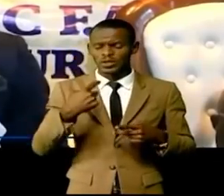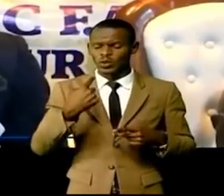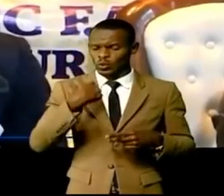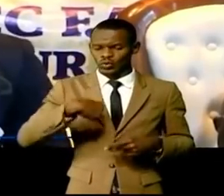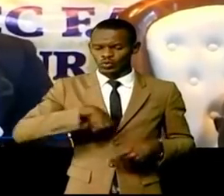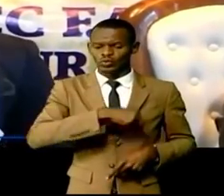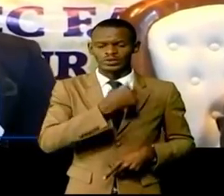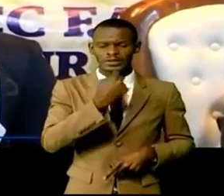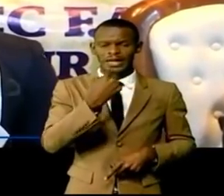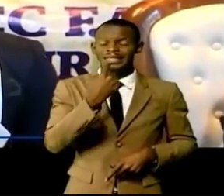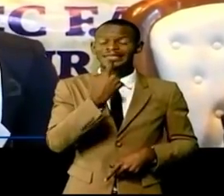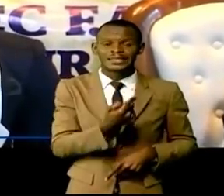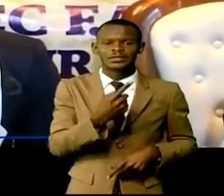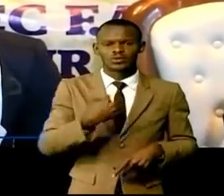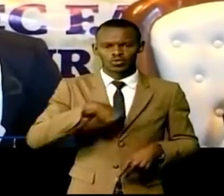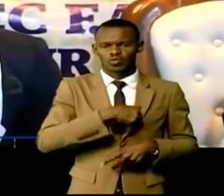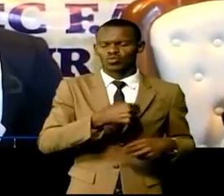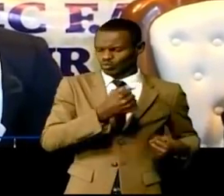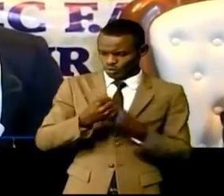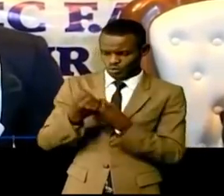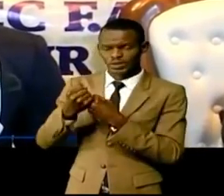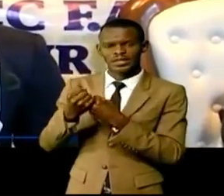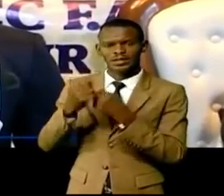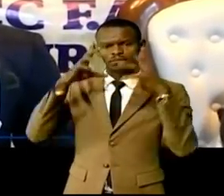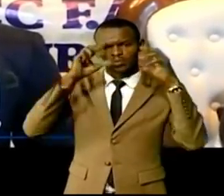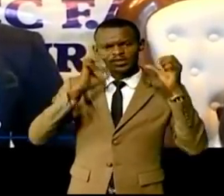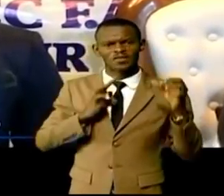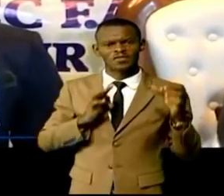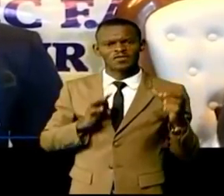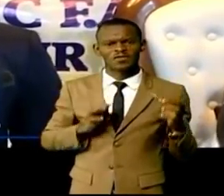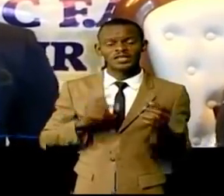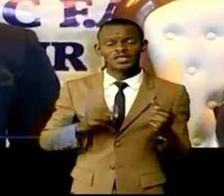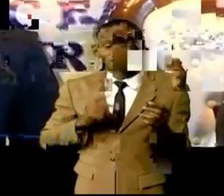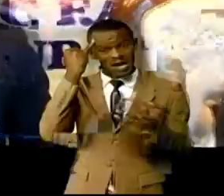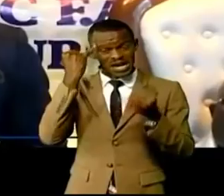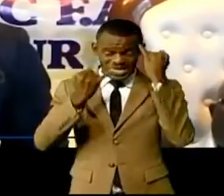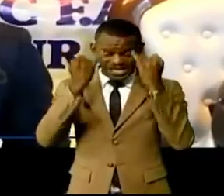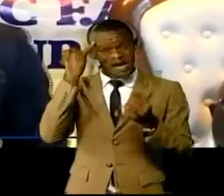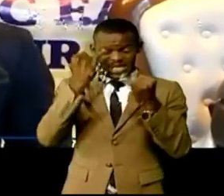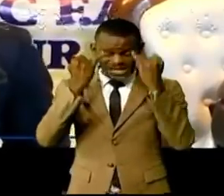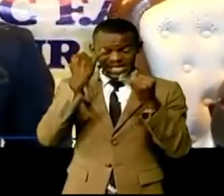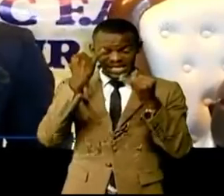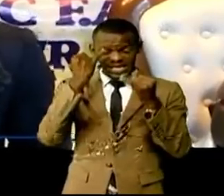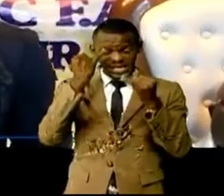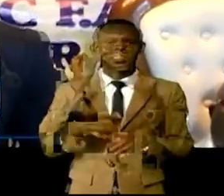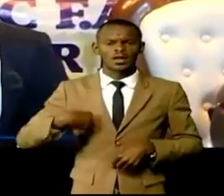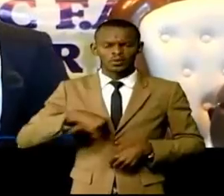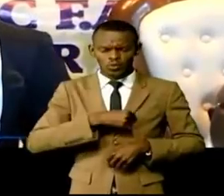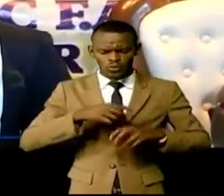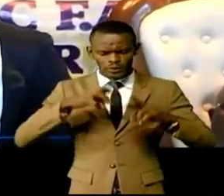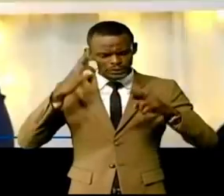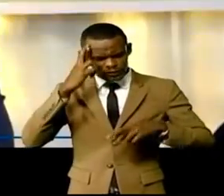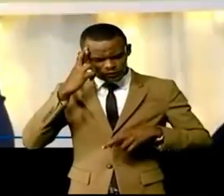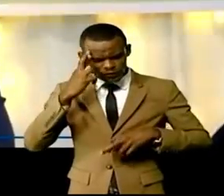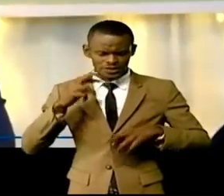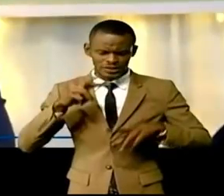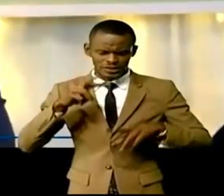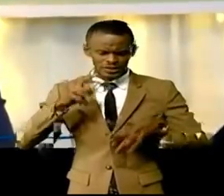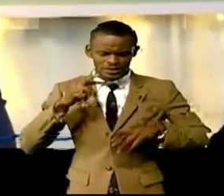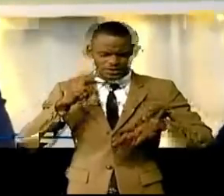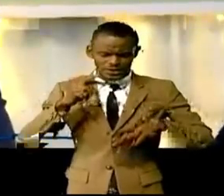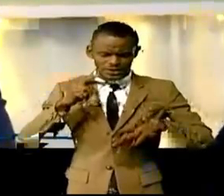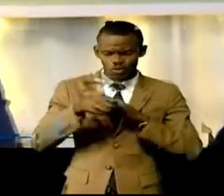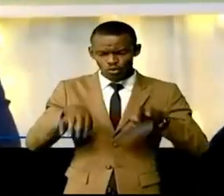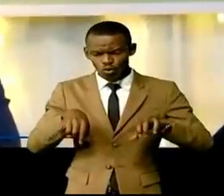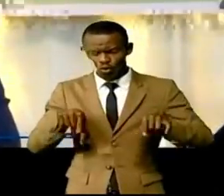après avoir analysé et examiné froidement et sans passion la situation politique de l'euvre en RDC le PDG a